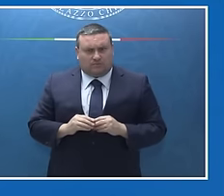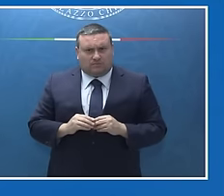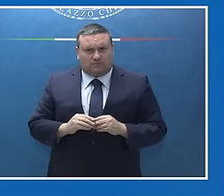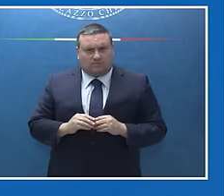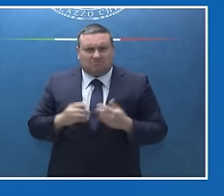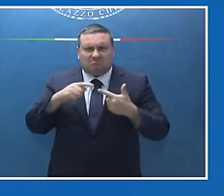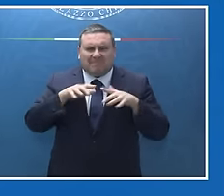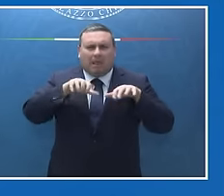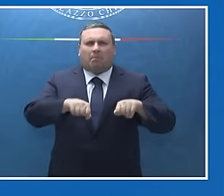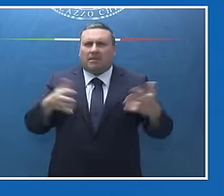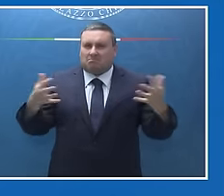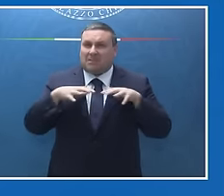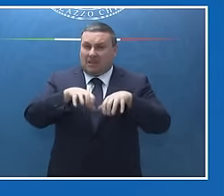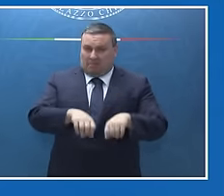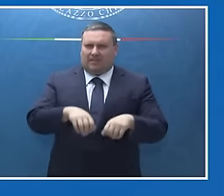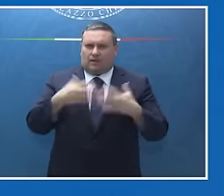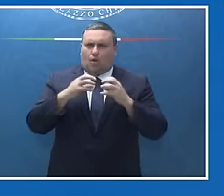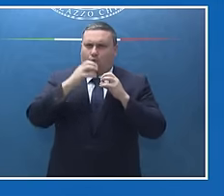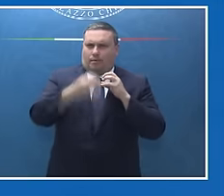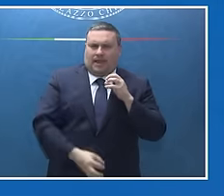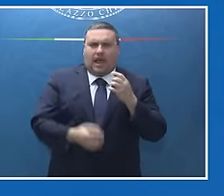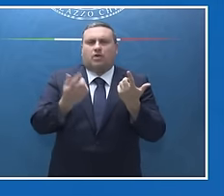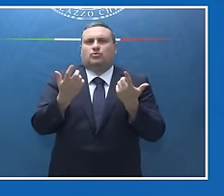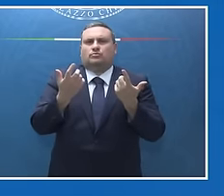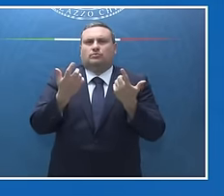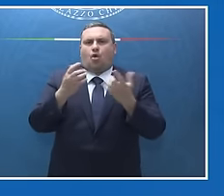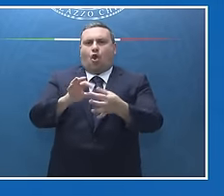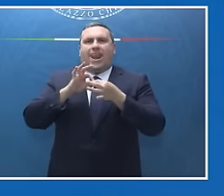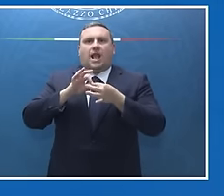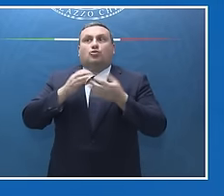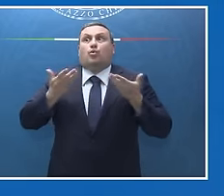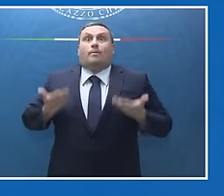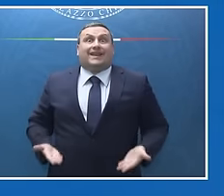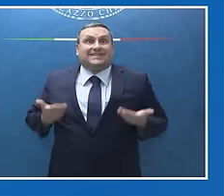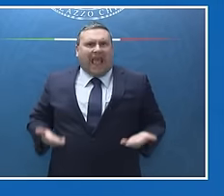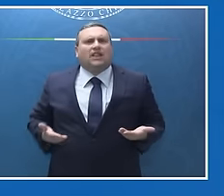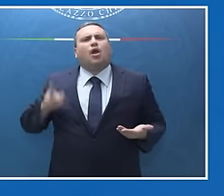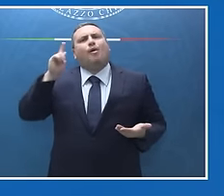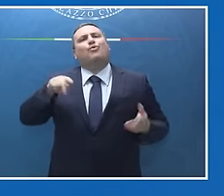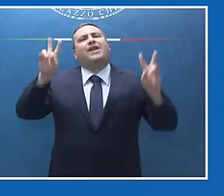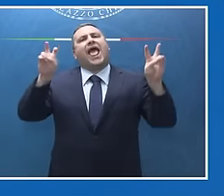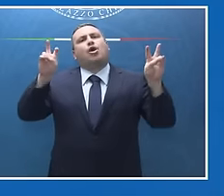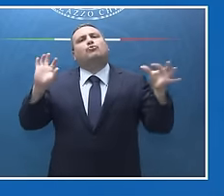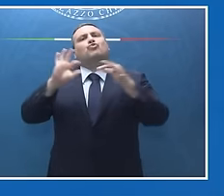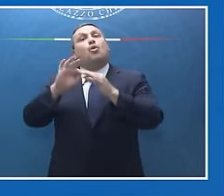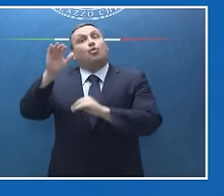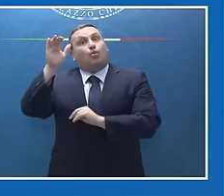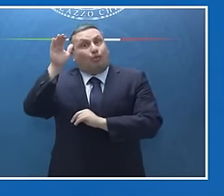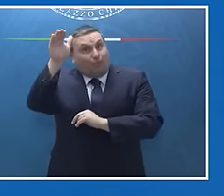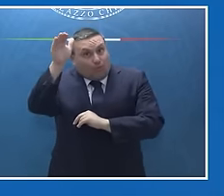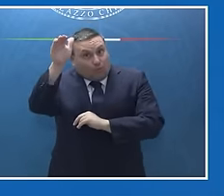concreti che riguardano questioni di rimenti per il nostro presente e chiaramente anche per il nostro futuro e io credo fosse